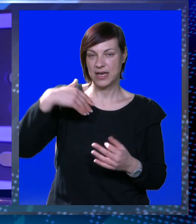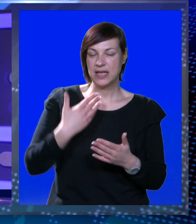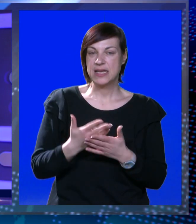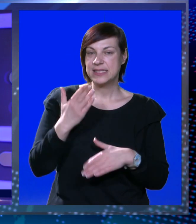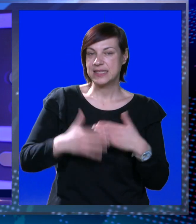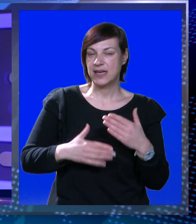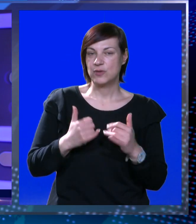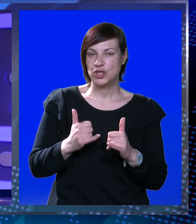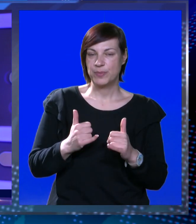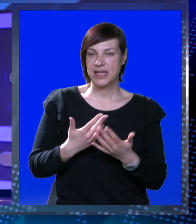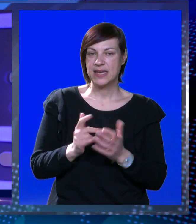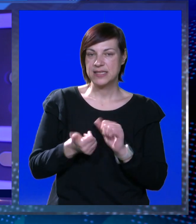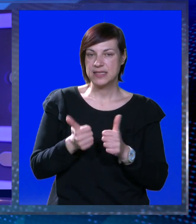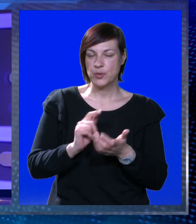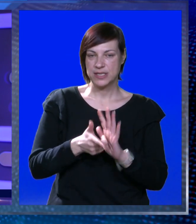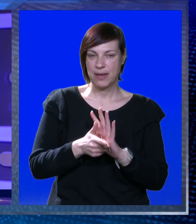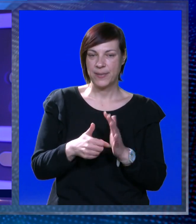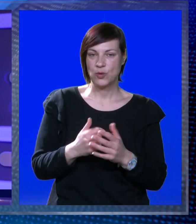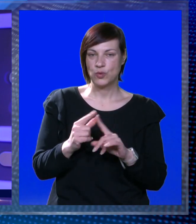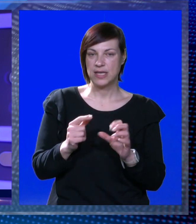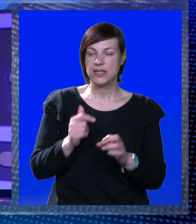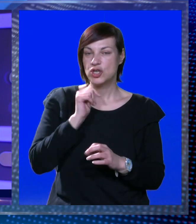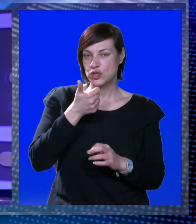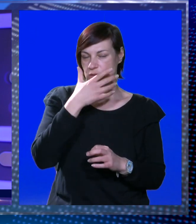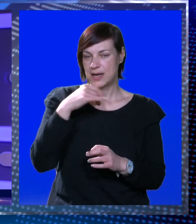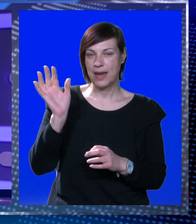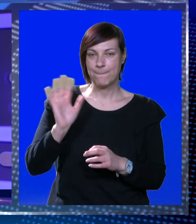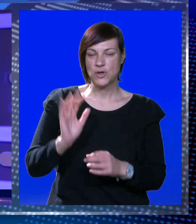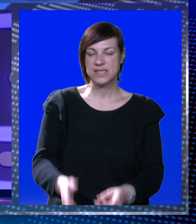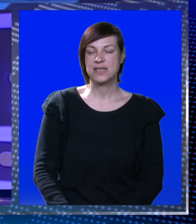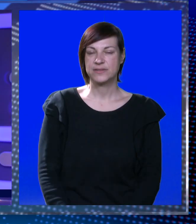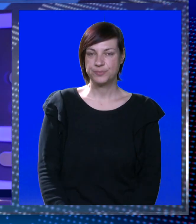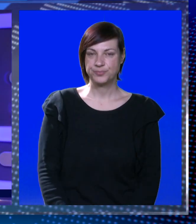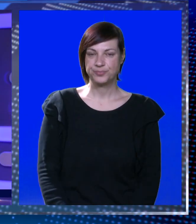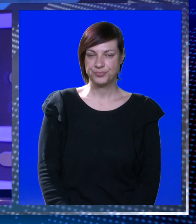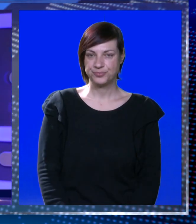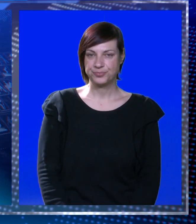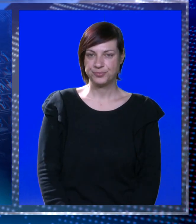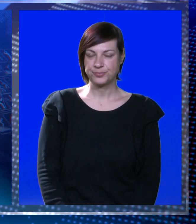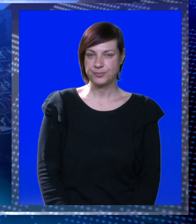gledateli, zaključujemo današnije sportske minute. Do sutra, lijep pozdrav!